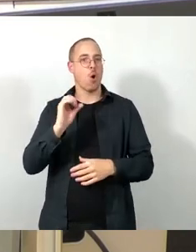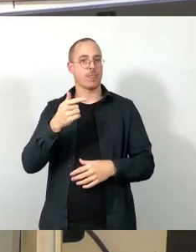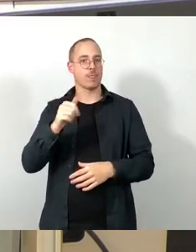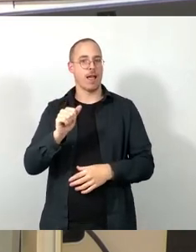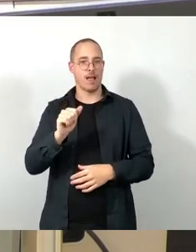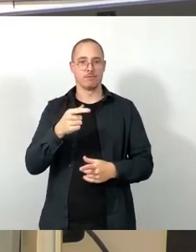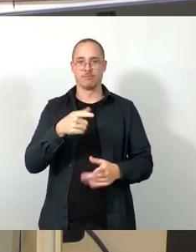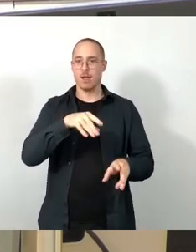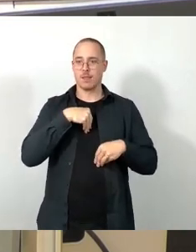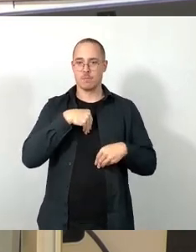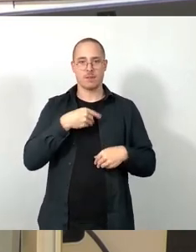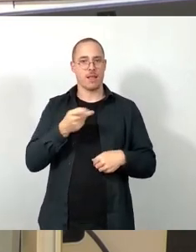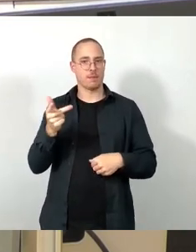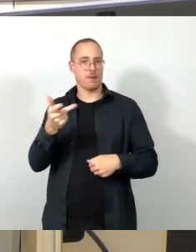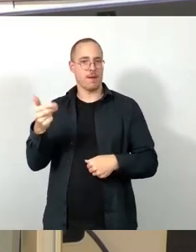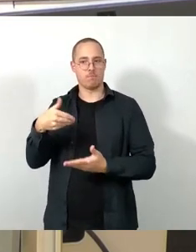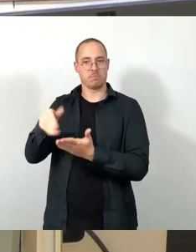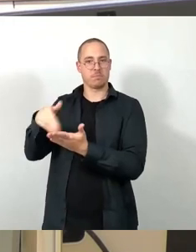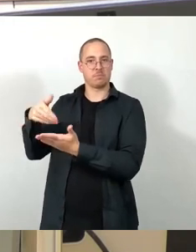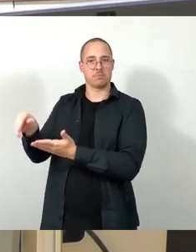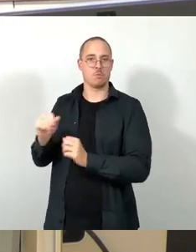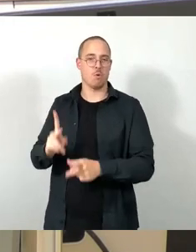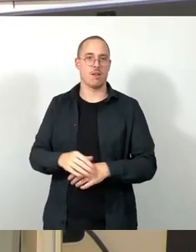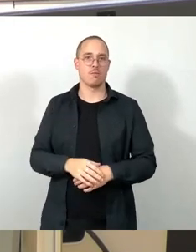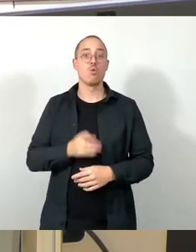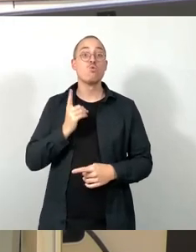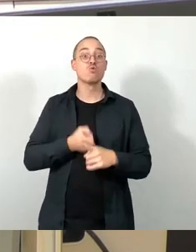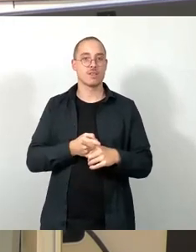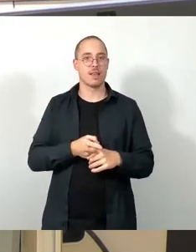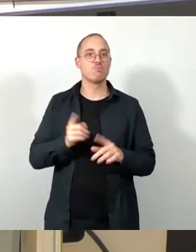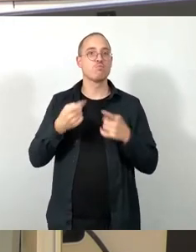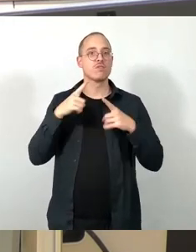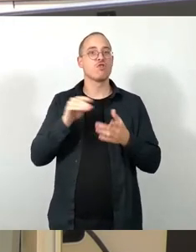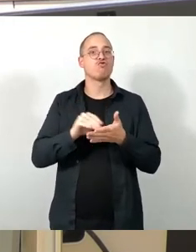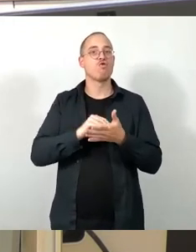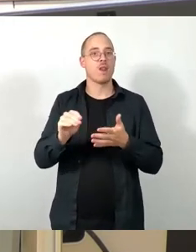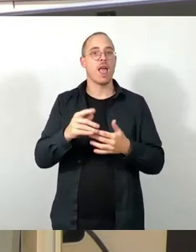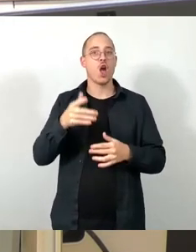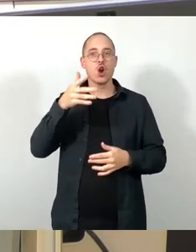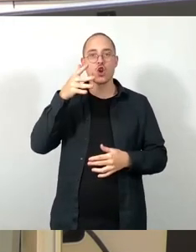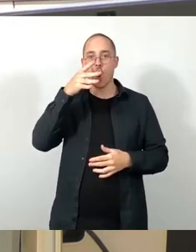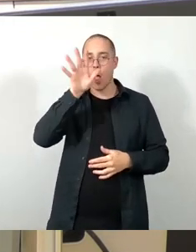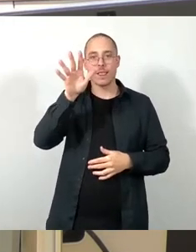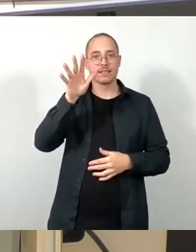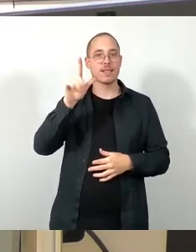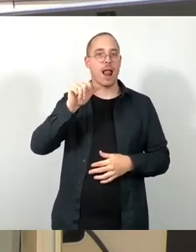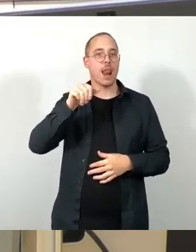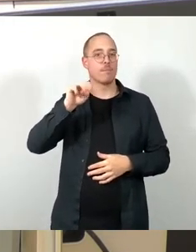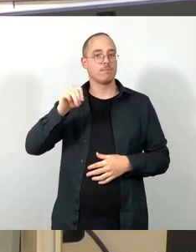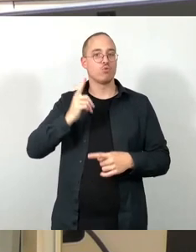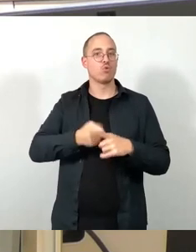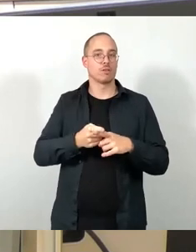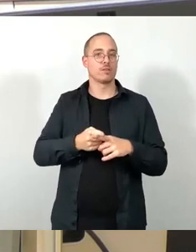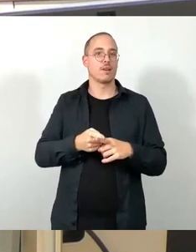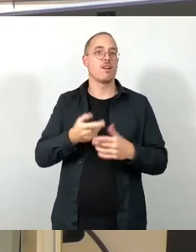einmalig und außerordentlich den Musikschulen-Golden-Islam und dem Freien Musikverein Paukenschlag zugutekommen zu lassen. Wir reden